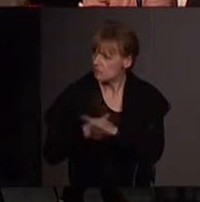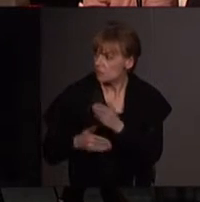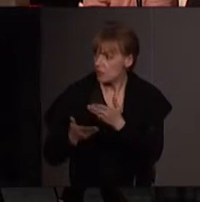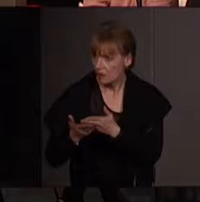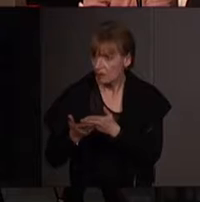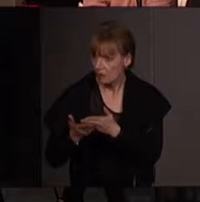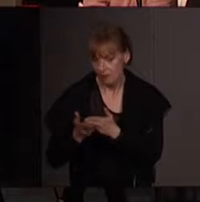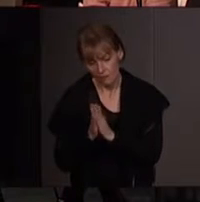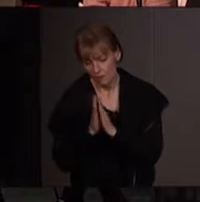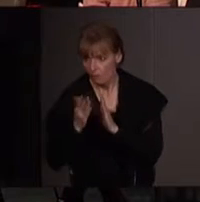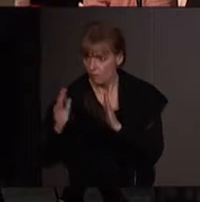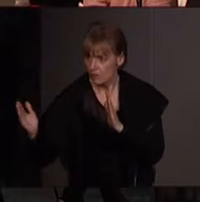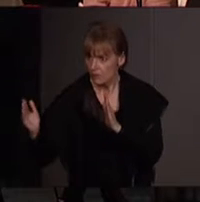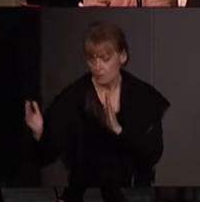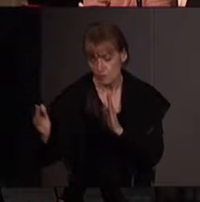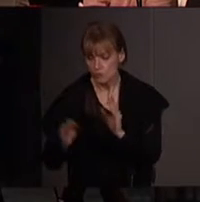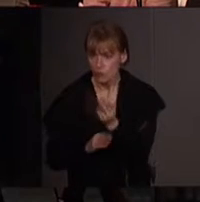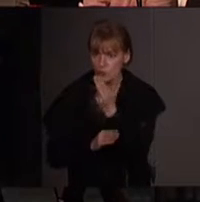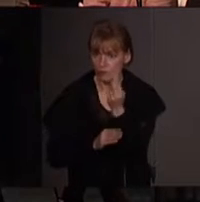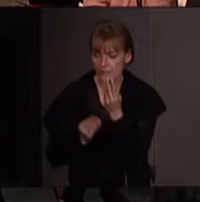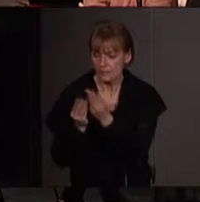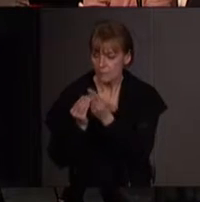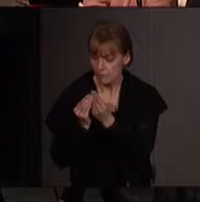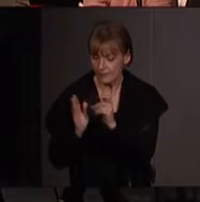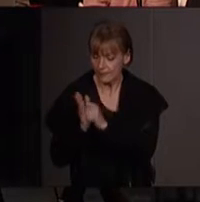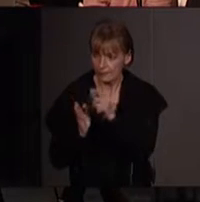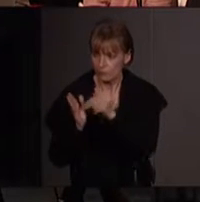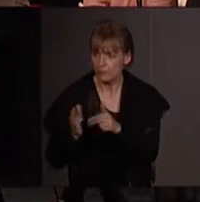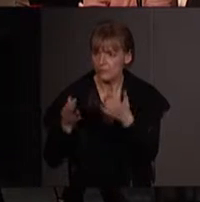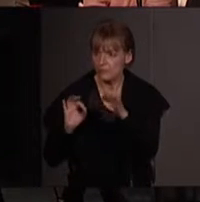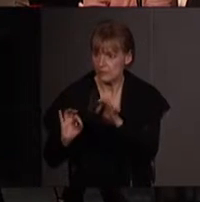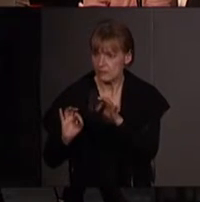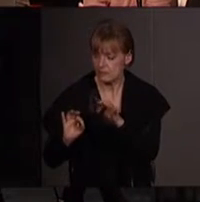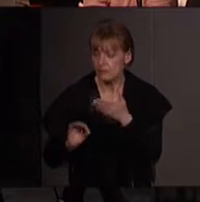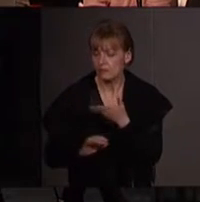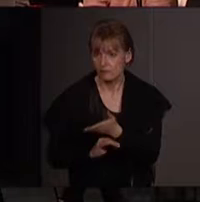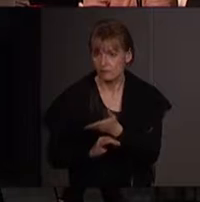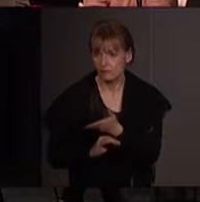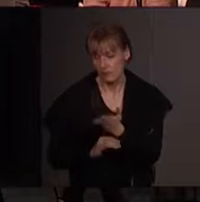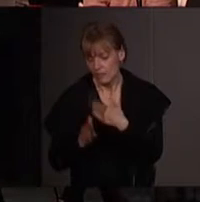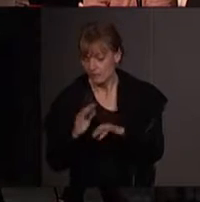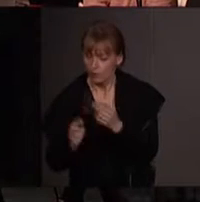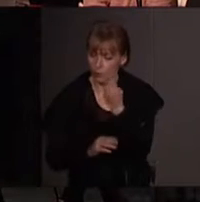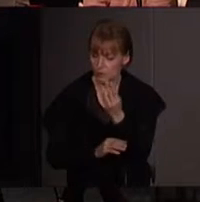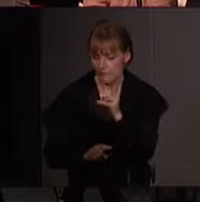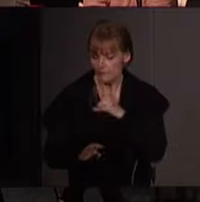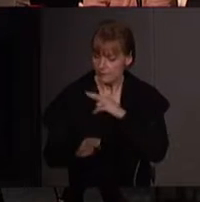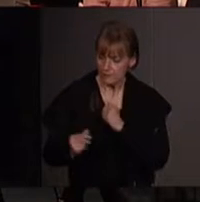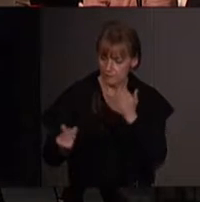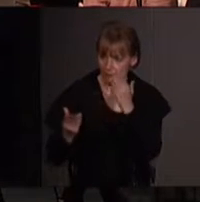dans notre collection de l'université populaire, en 2010, quand elle est intervenue, dans notre université populaire,